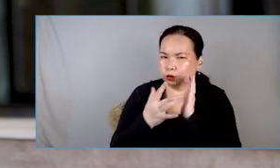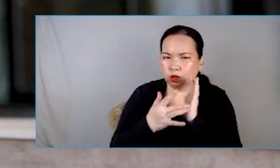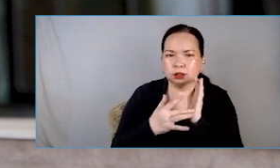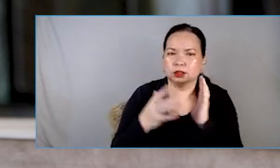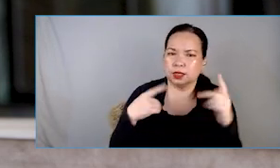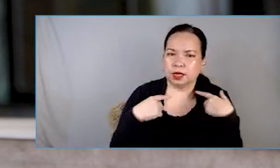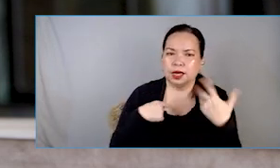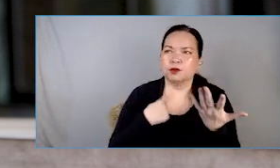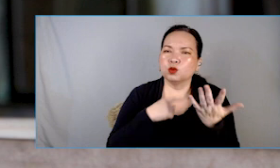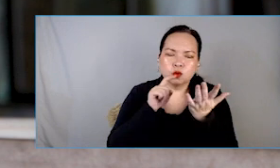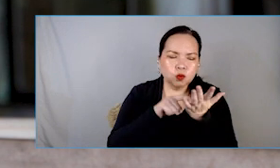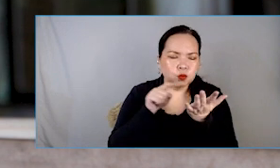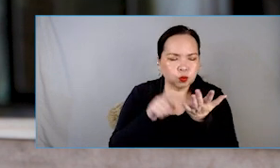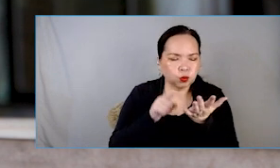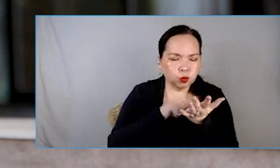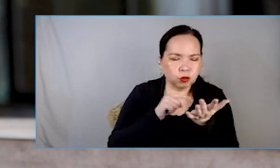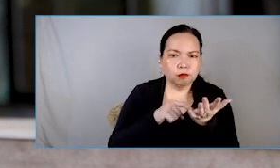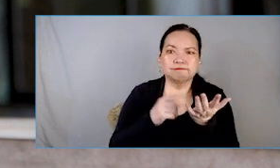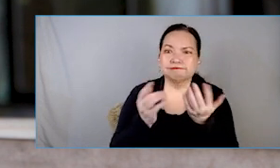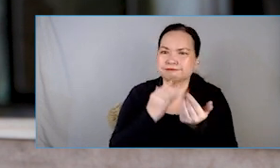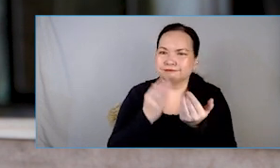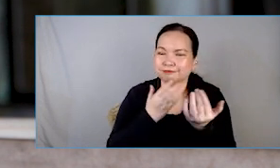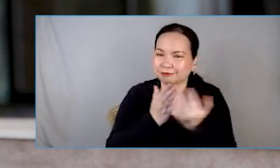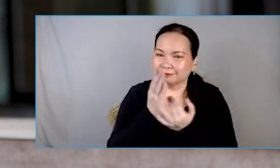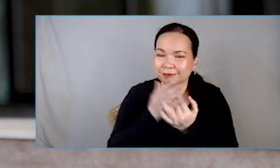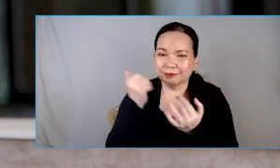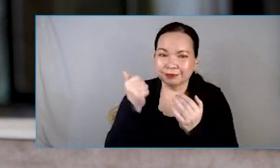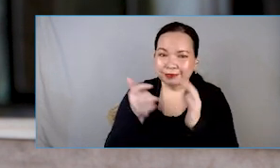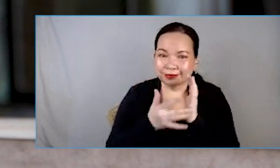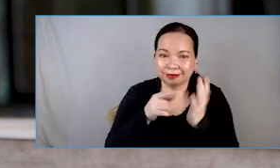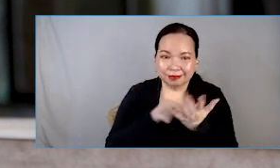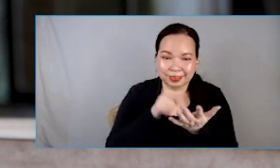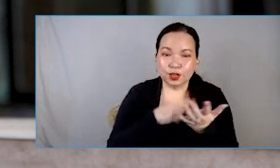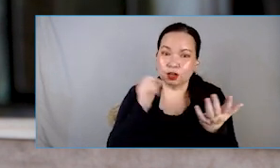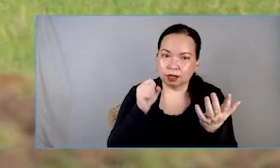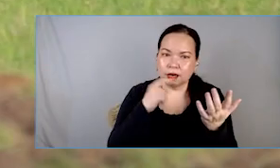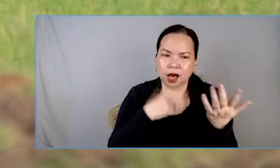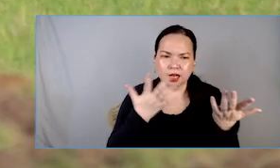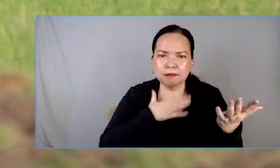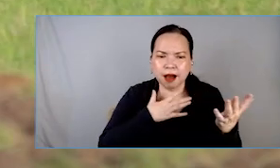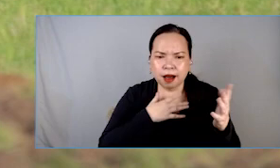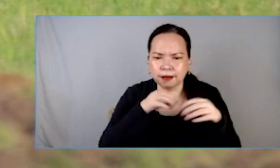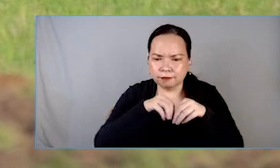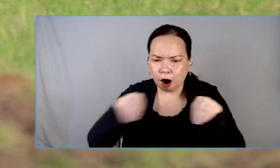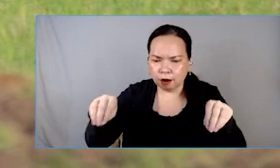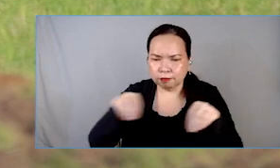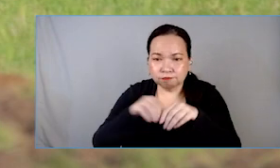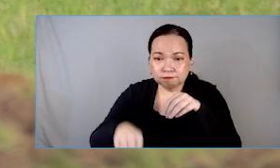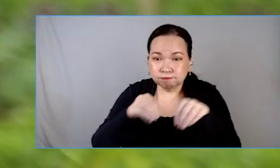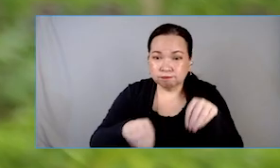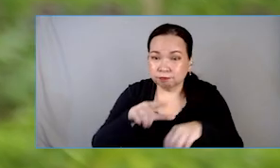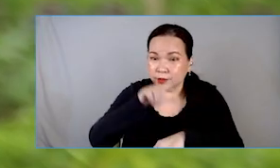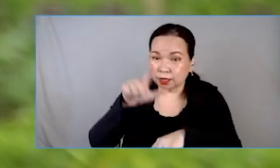tapos kiniklik po siya. Tapos, ang dali pong makita dun sa nasaan yung area ng farm mo. Why farm mapping?